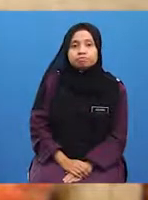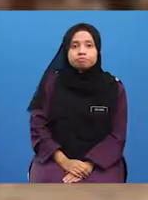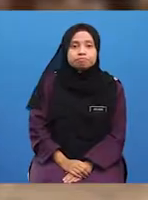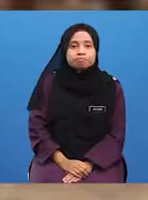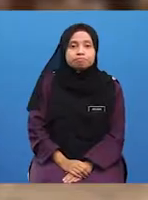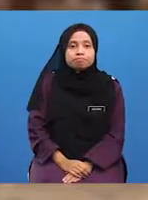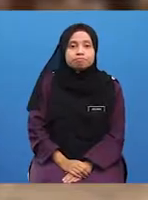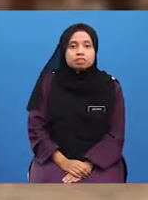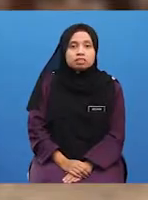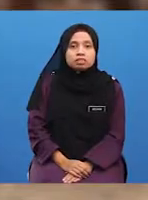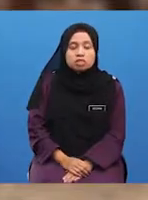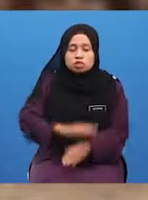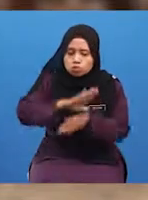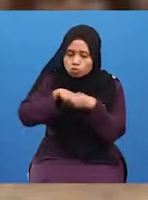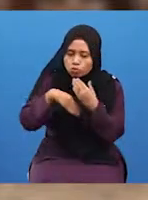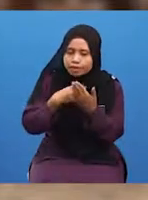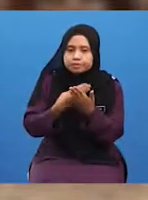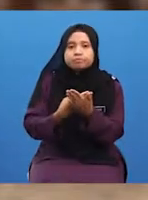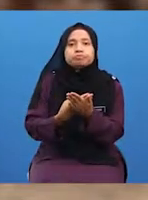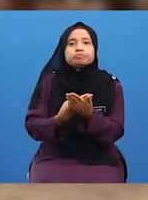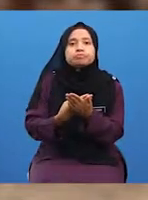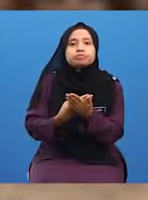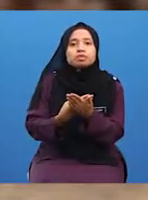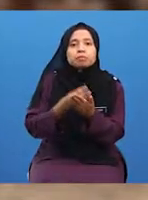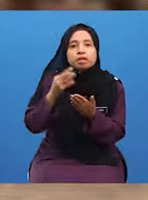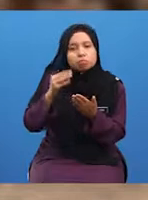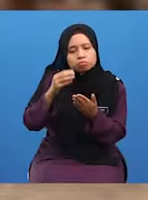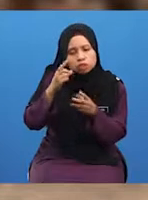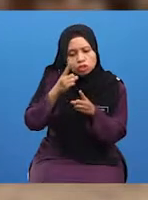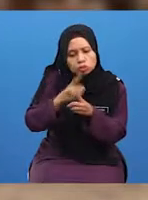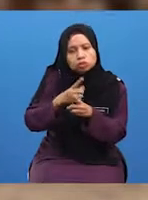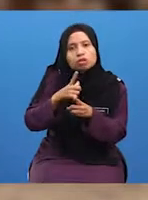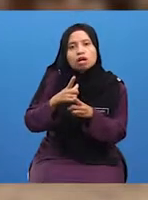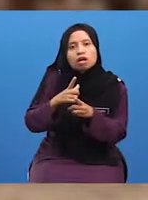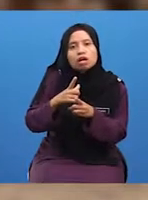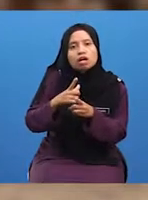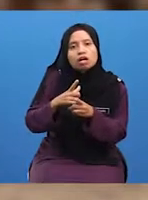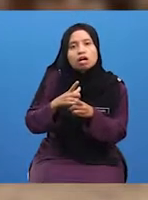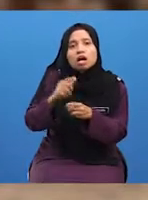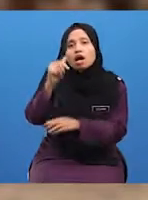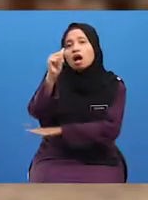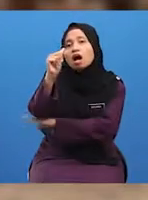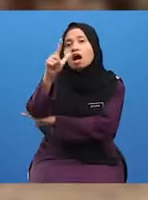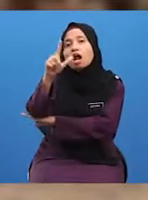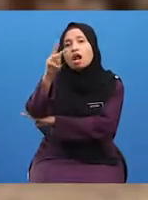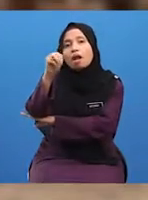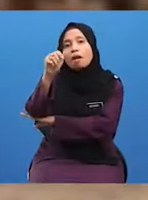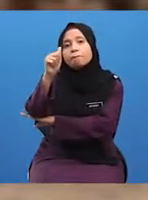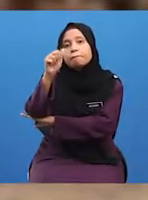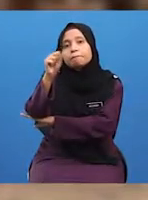Secara keseluruhannya, memang benarlah bahawa Al-Mas'udi